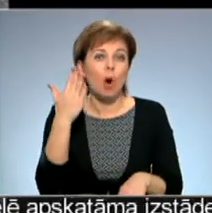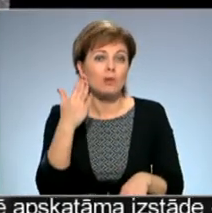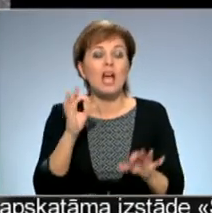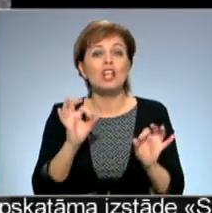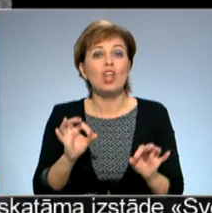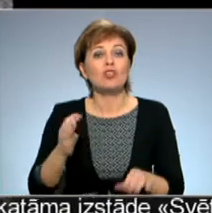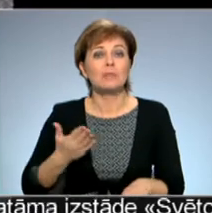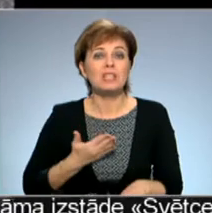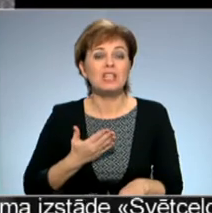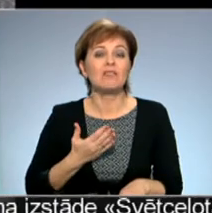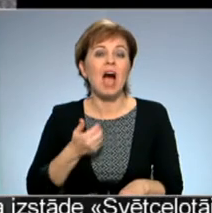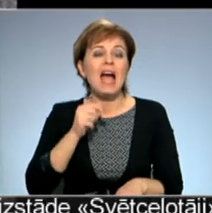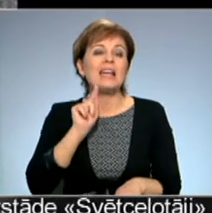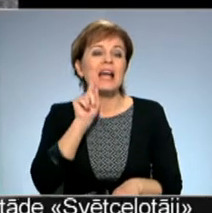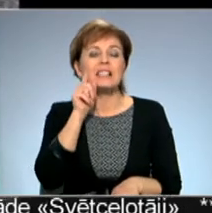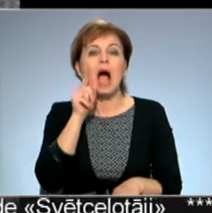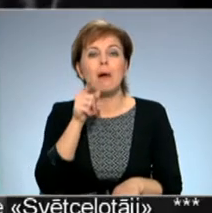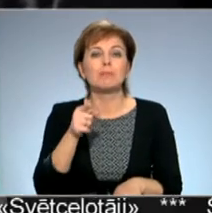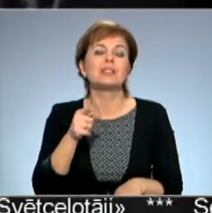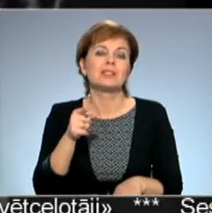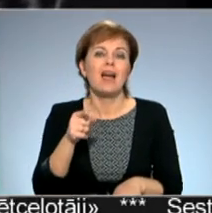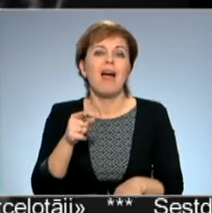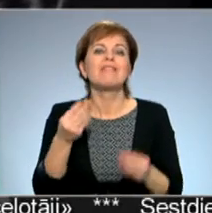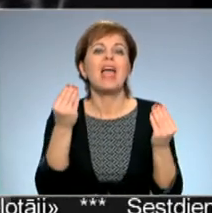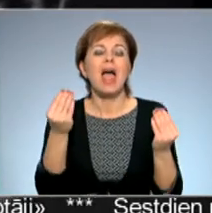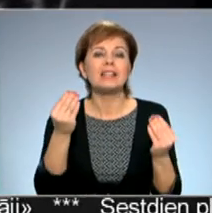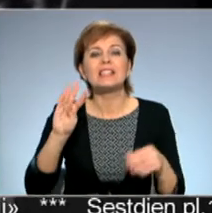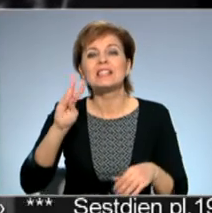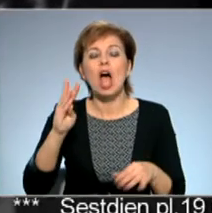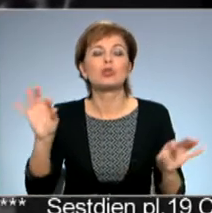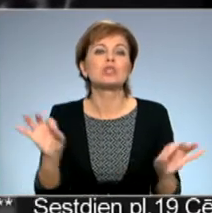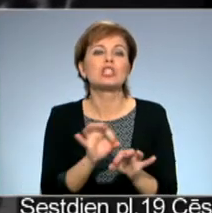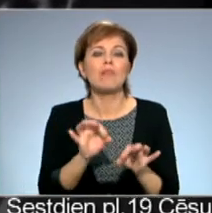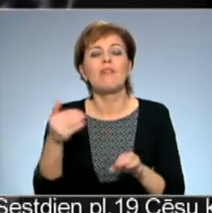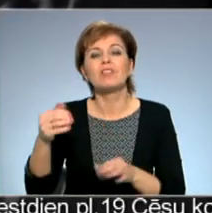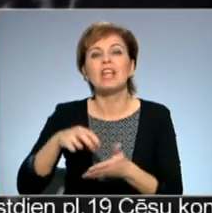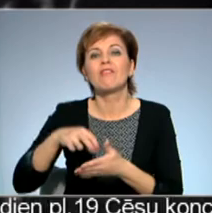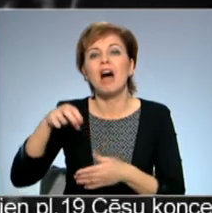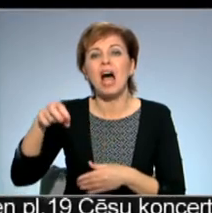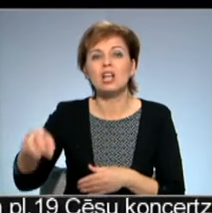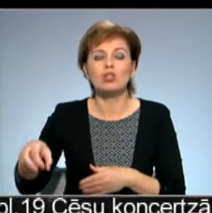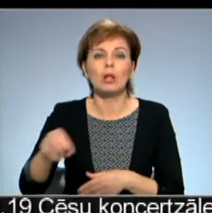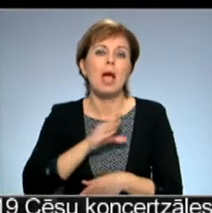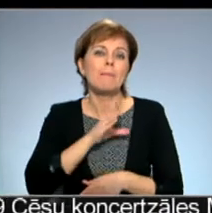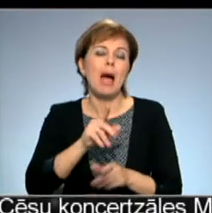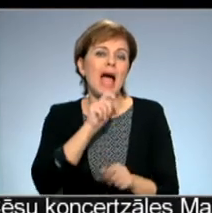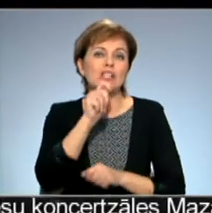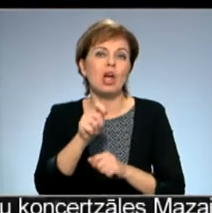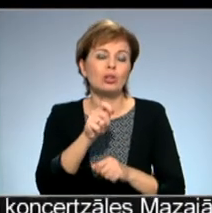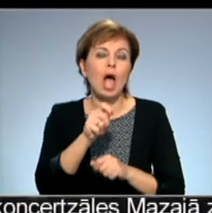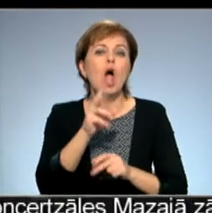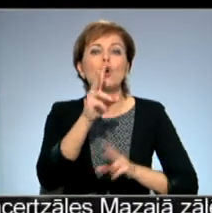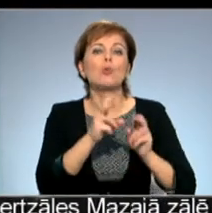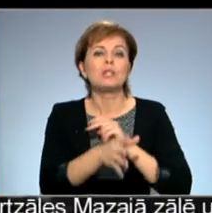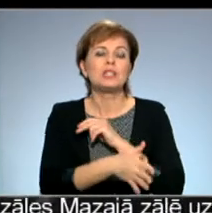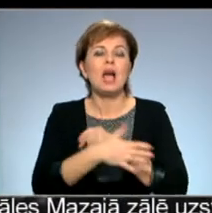dzīvē mazliet ieskāpes krievu mūzikas ģēnīs. 4. simfonija var uztvert, kā viņa vēstuli mākslas mecenātē un bagāti rūpnieki atrētnē, ar